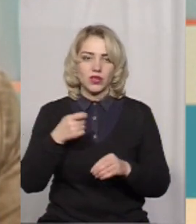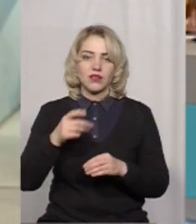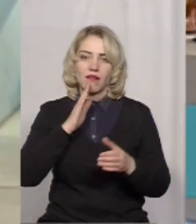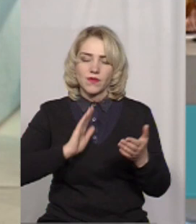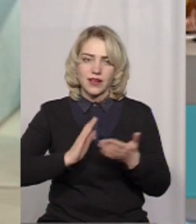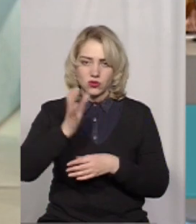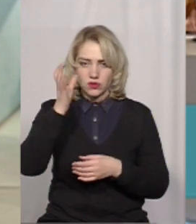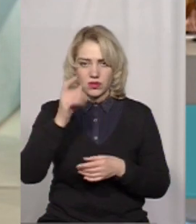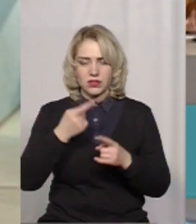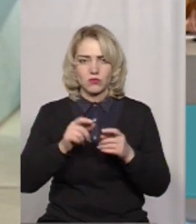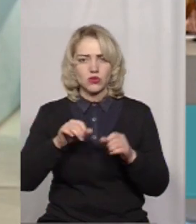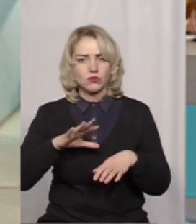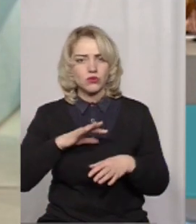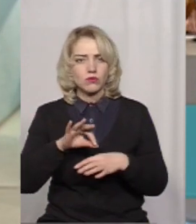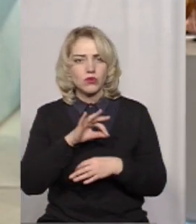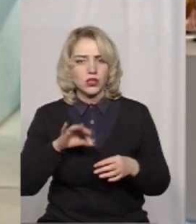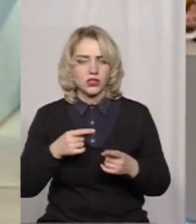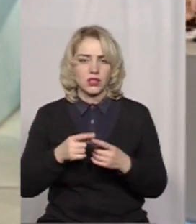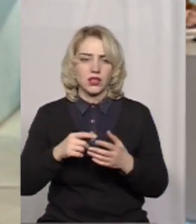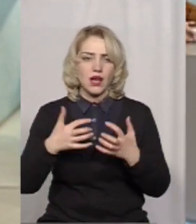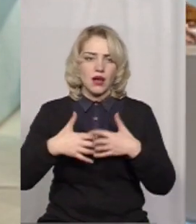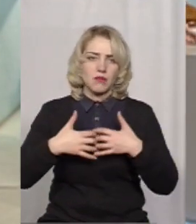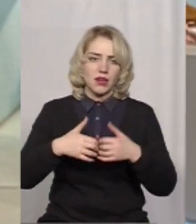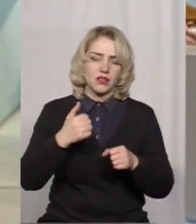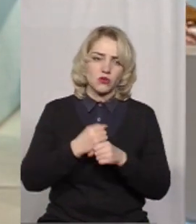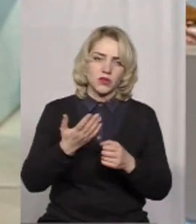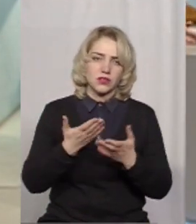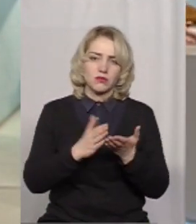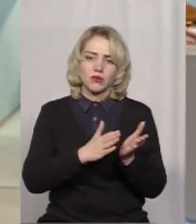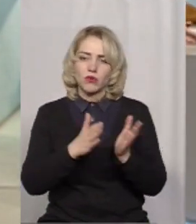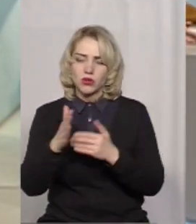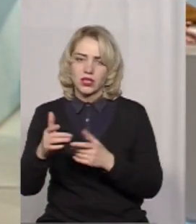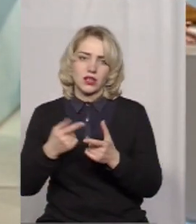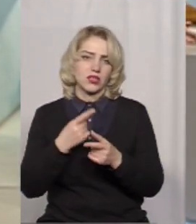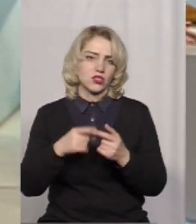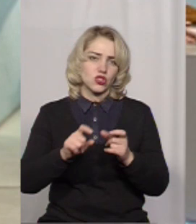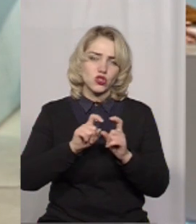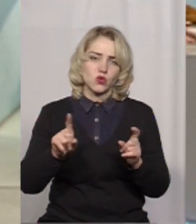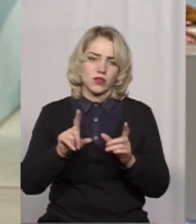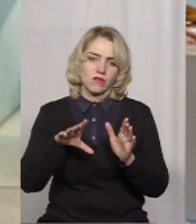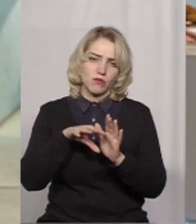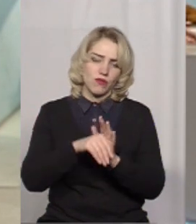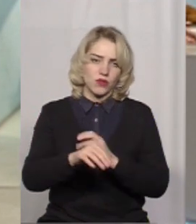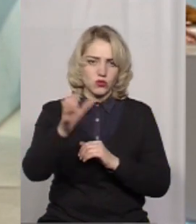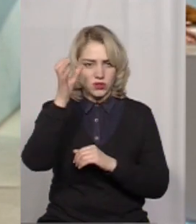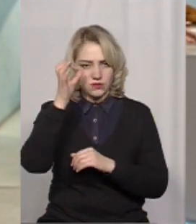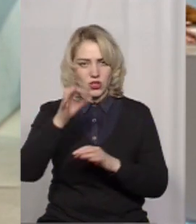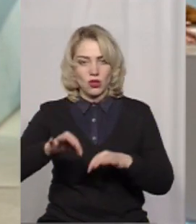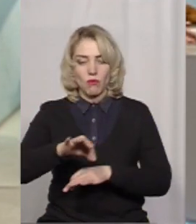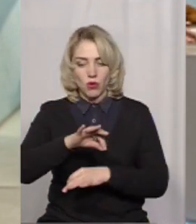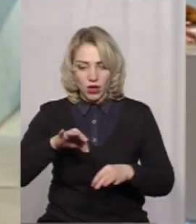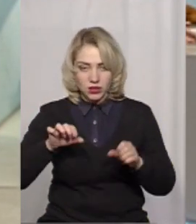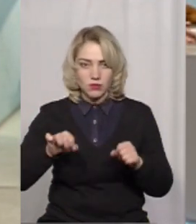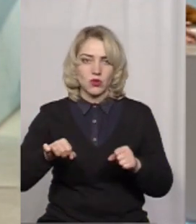освіту. Це можуть бути проєкти якісь унікальні, які роблять наші бібліотеки, школи, які впроваджують освітні, наприклад, проєкти.